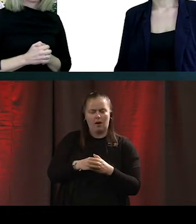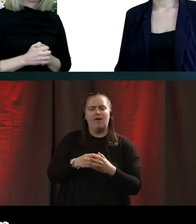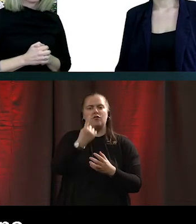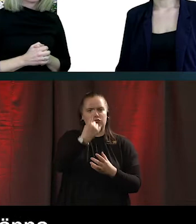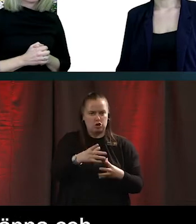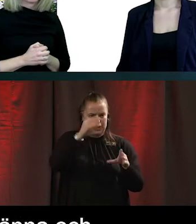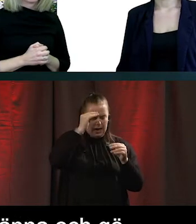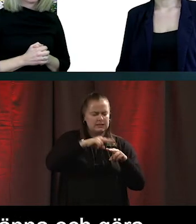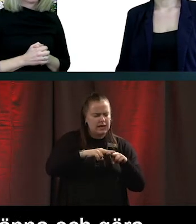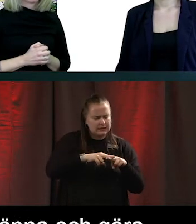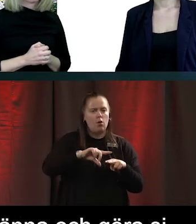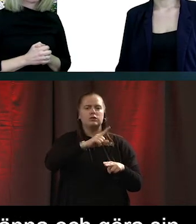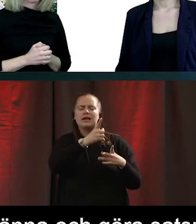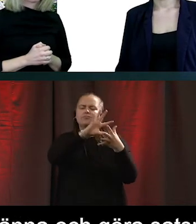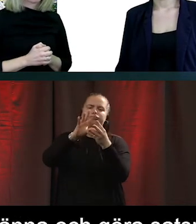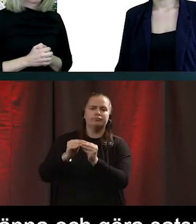framgångsfaktor helt klart.